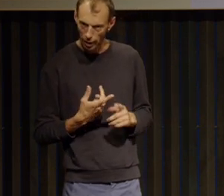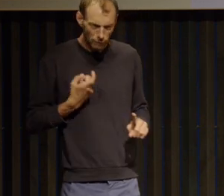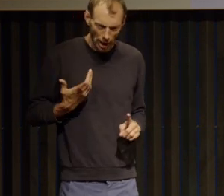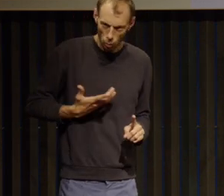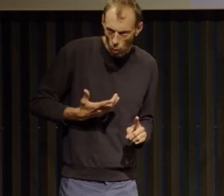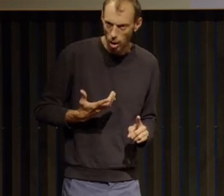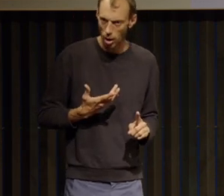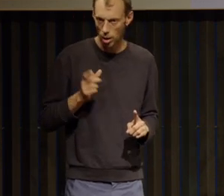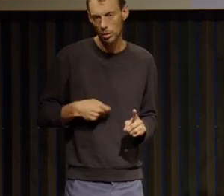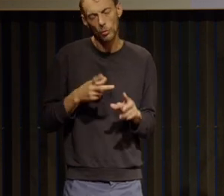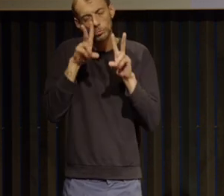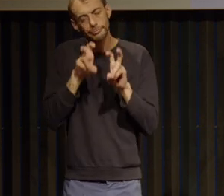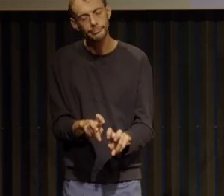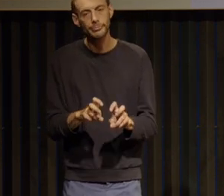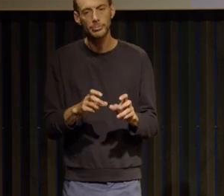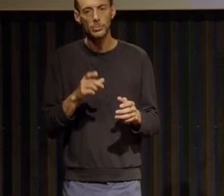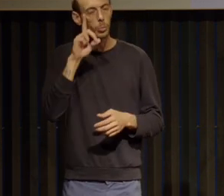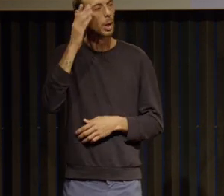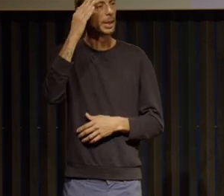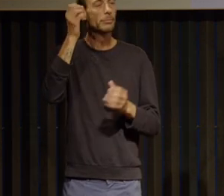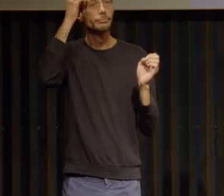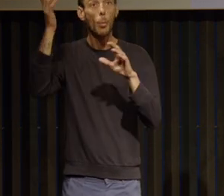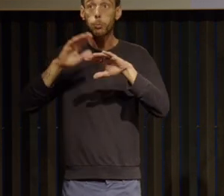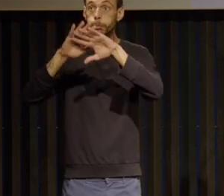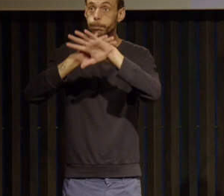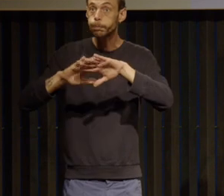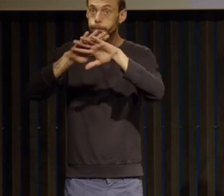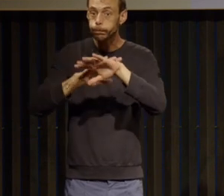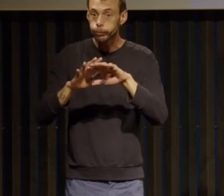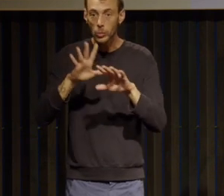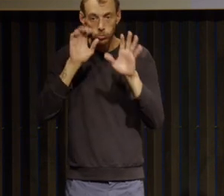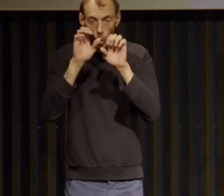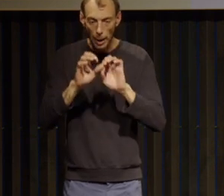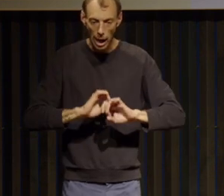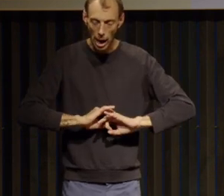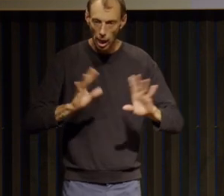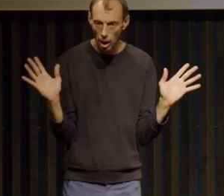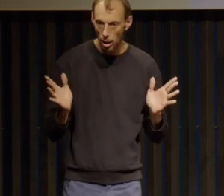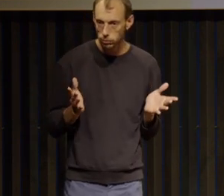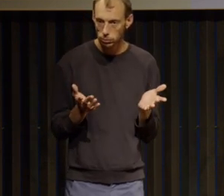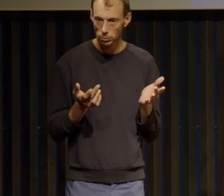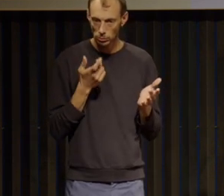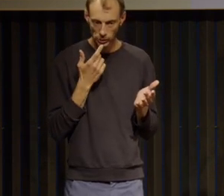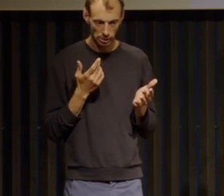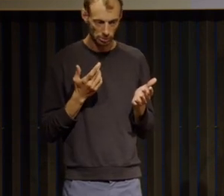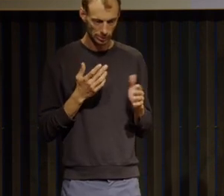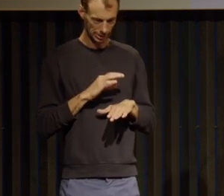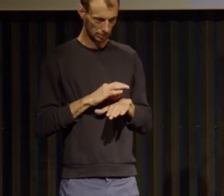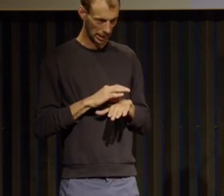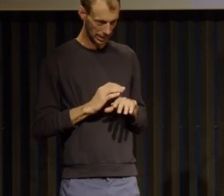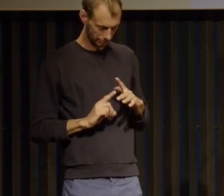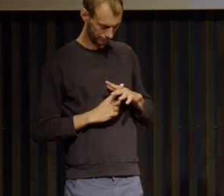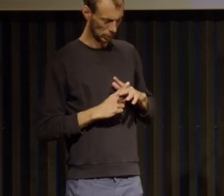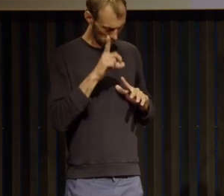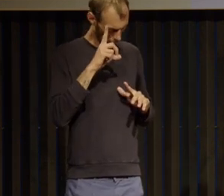complet et que voilà on n'a aucun point de repère et qu'on n'arrive pas à comprendre à mettre quelque part donner du sens sur ce qui nous arrive c'est